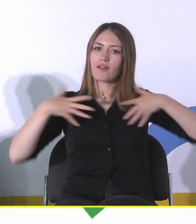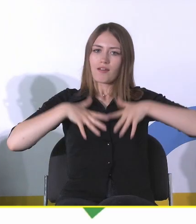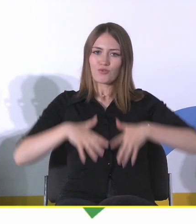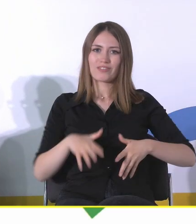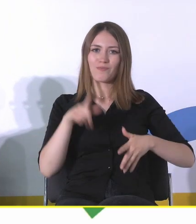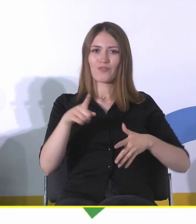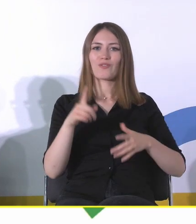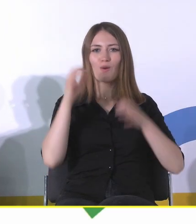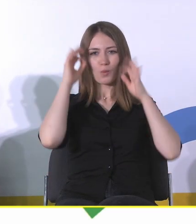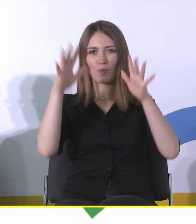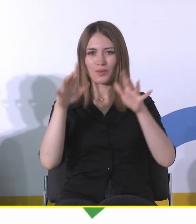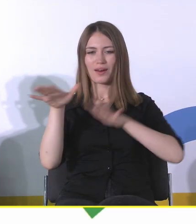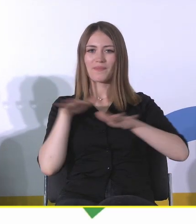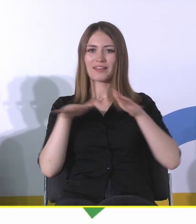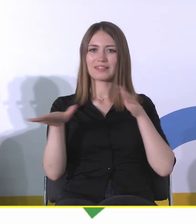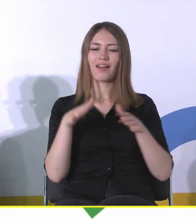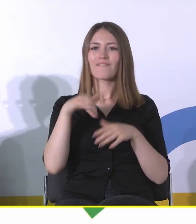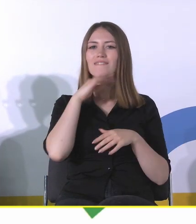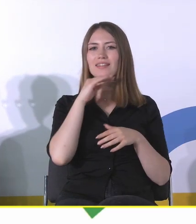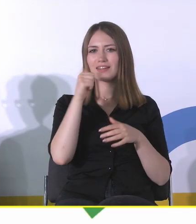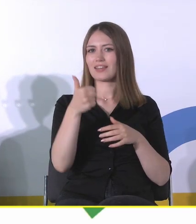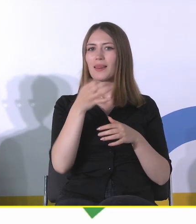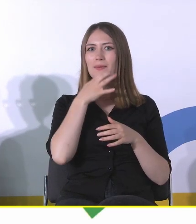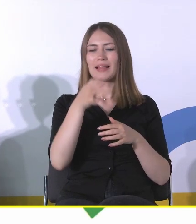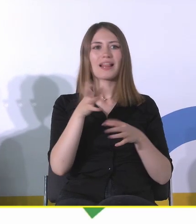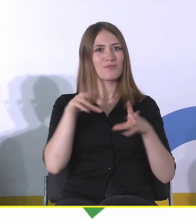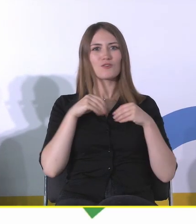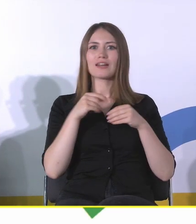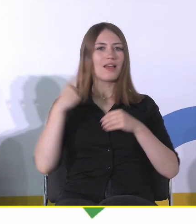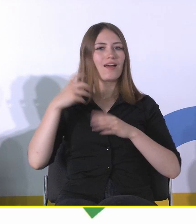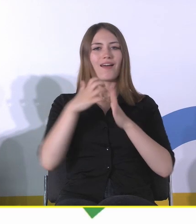jedno pytanie właściwie wystarczyłoby przynajmniej na konferencję. Dziękuję.